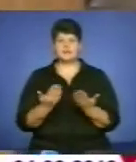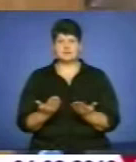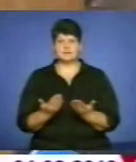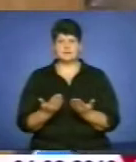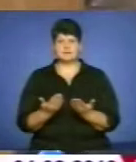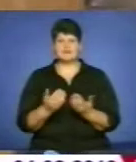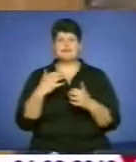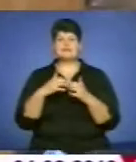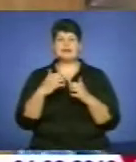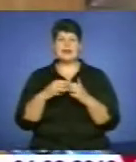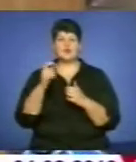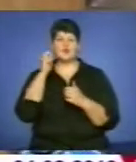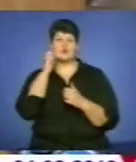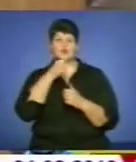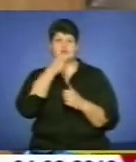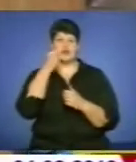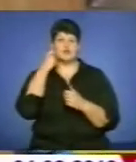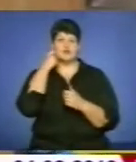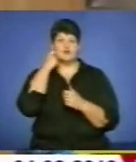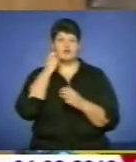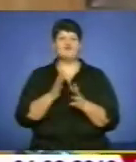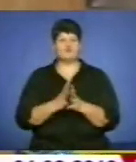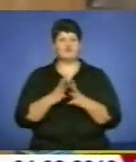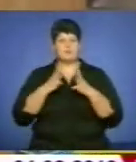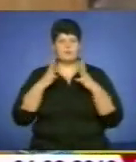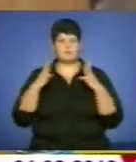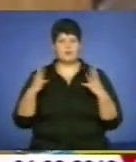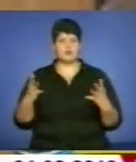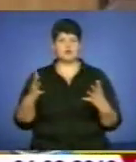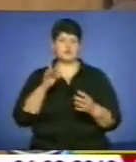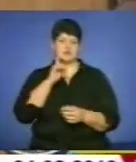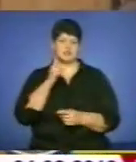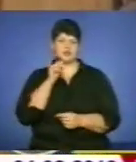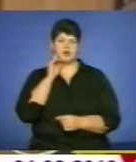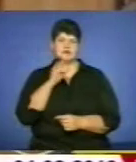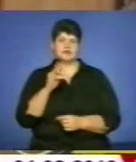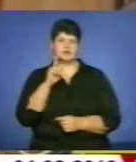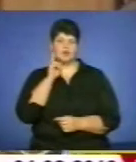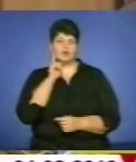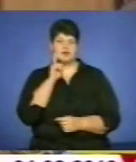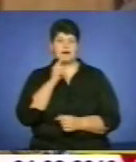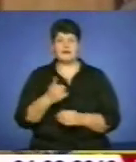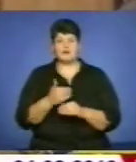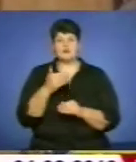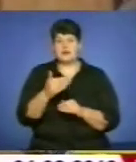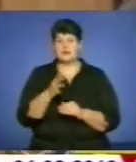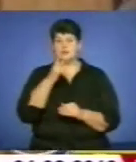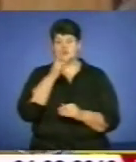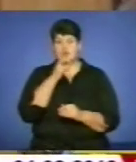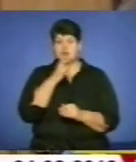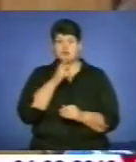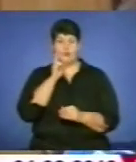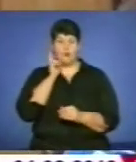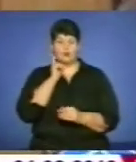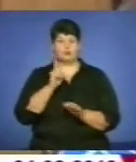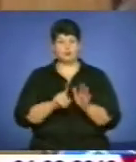середнього віку і старшого більше переважаю, все-таки, ніж молодих читачів. Хоча останнім часом, я би сказала, що молодь